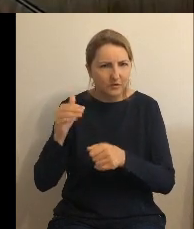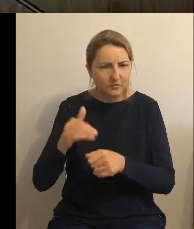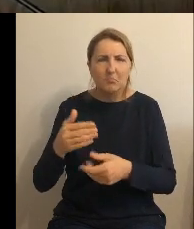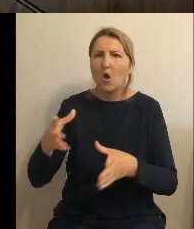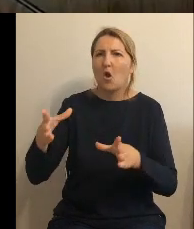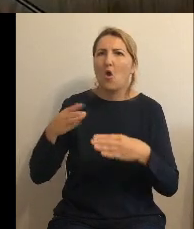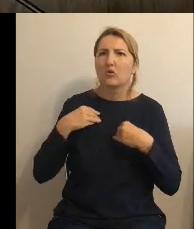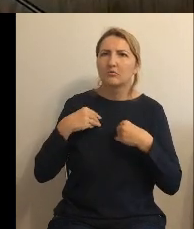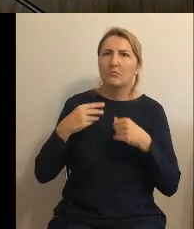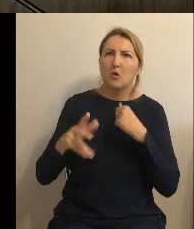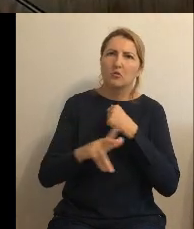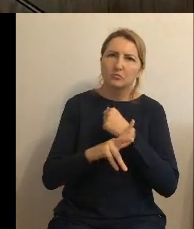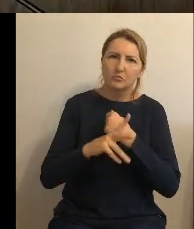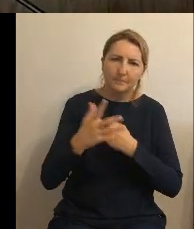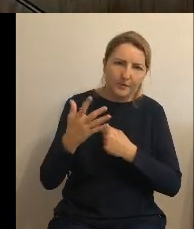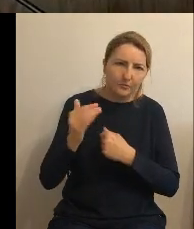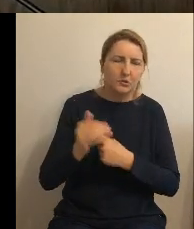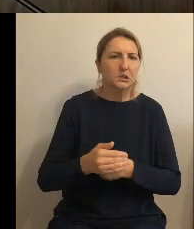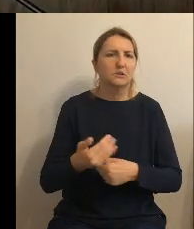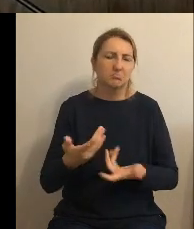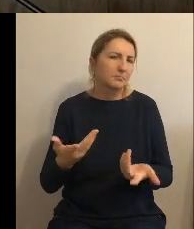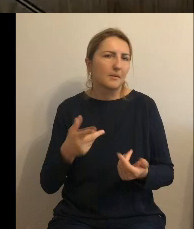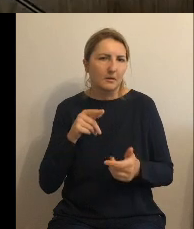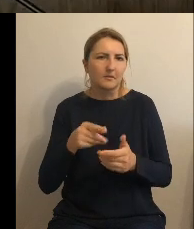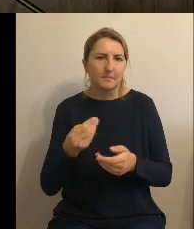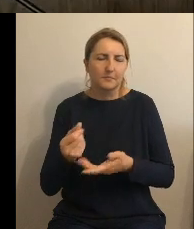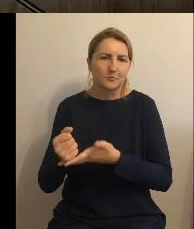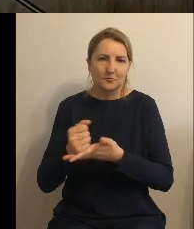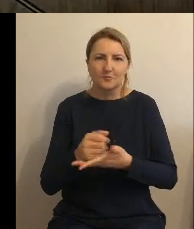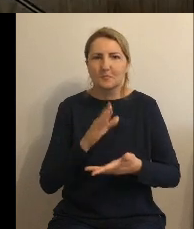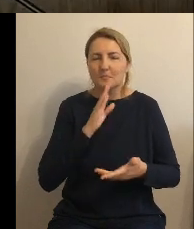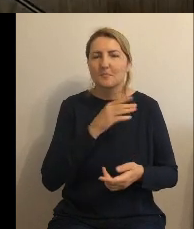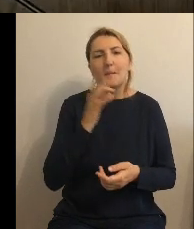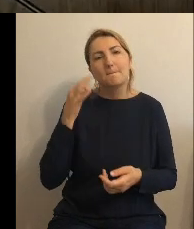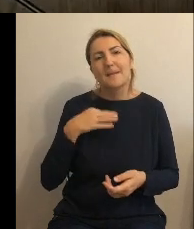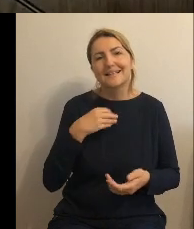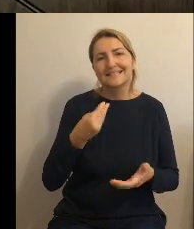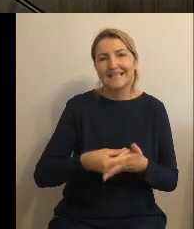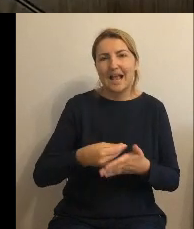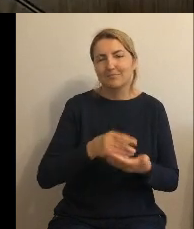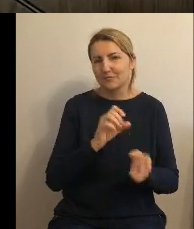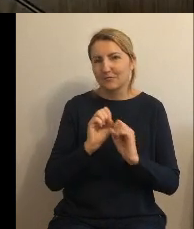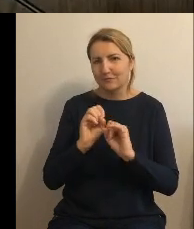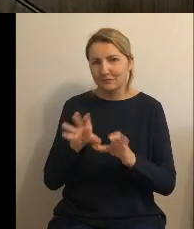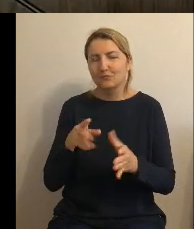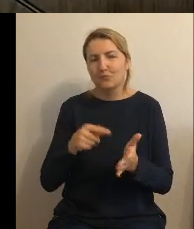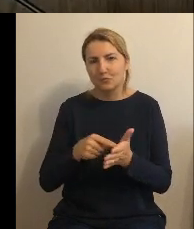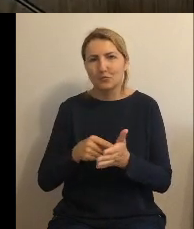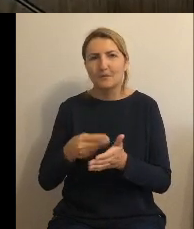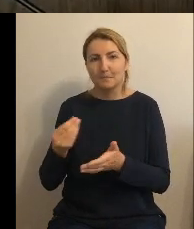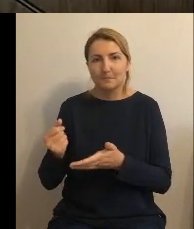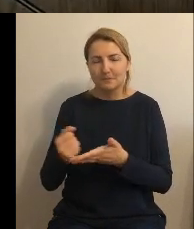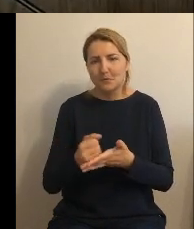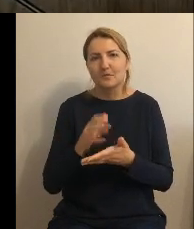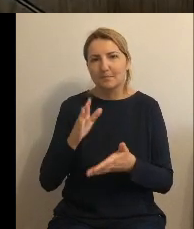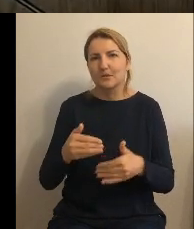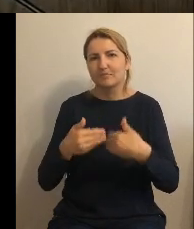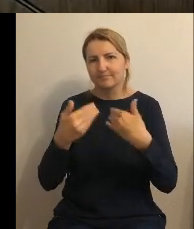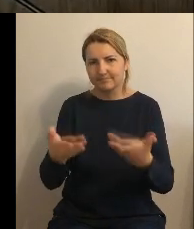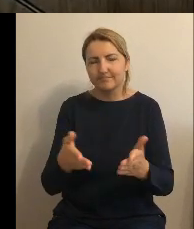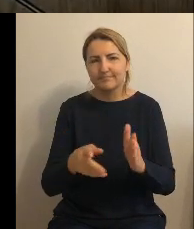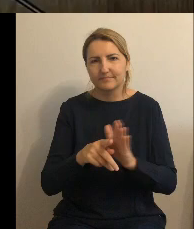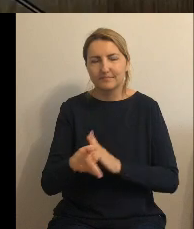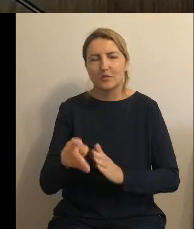Także te środki, tak jak Pani Skarbnik powiedziała, zostaną przekazane pracownie a my tylko mamy... ...pracownie